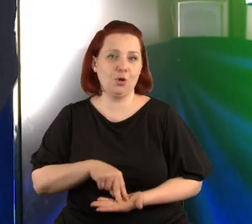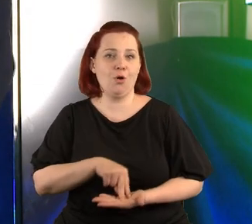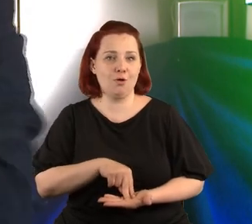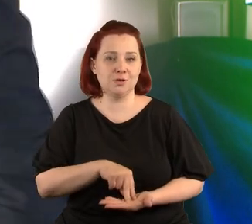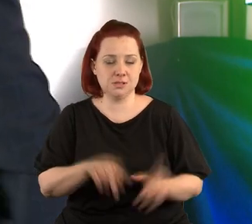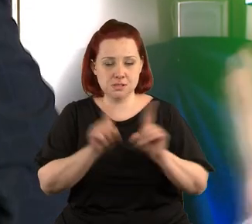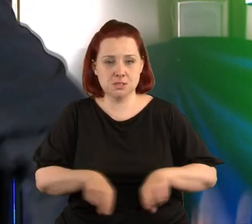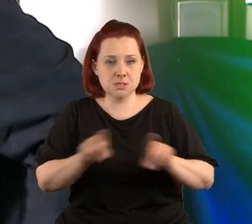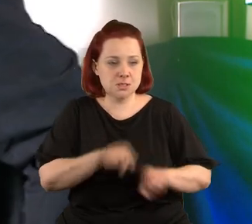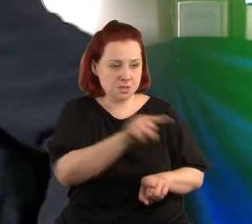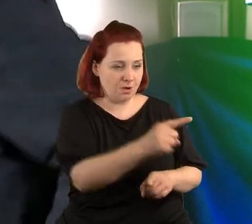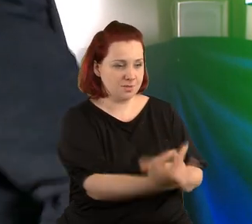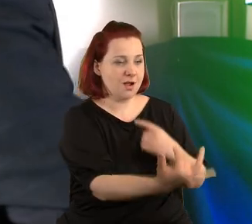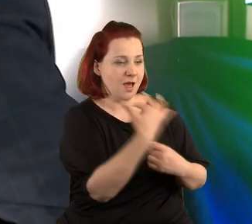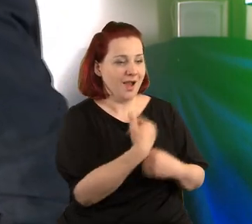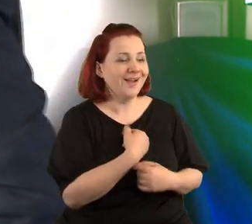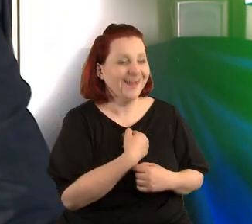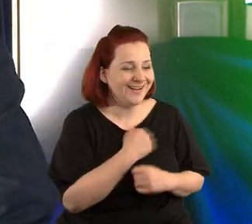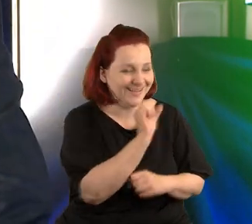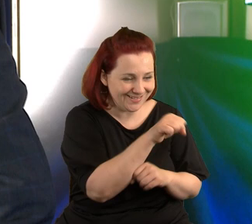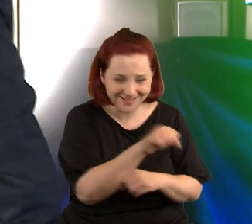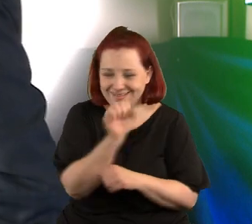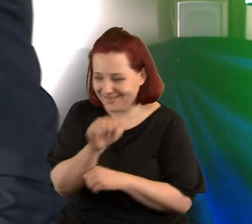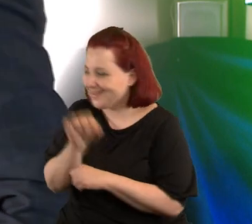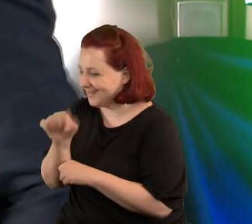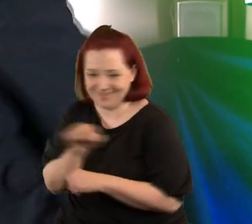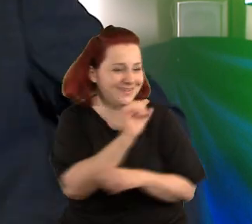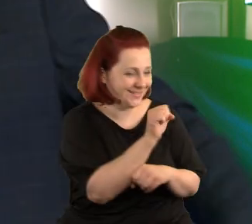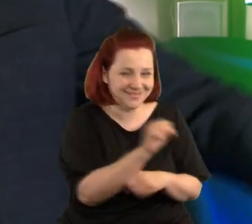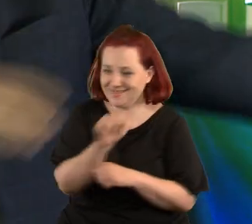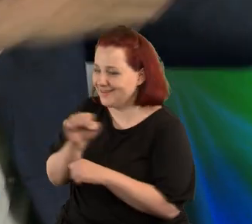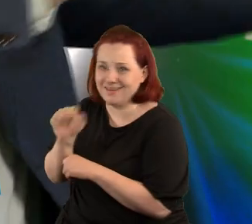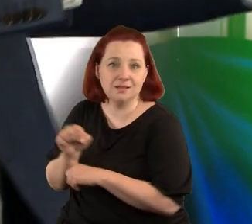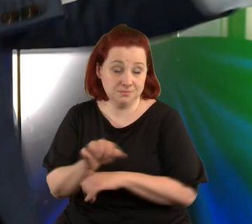to, co on chce, żebyśmy wiedzieli. Jak to się odbywa?